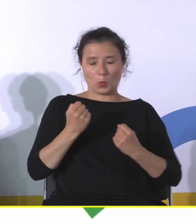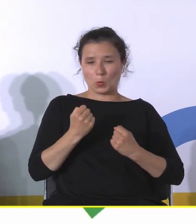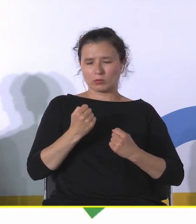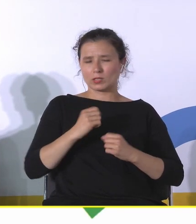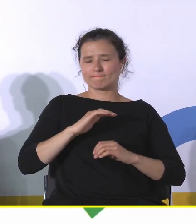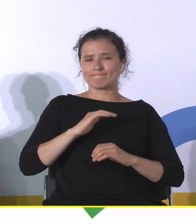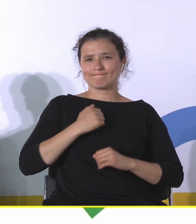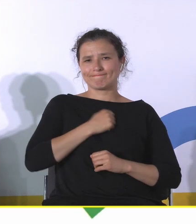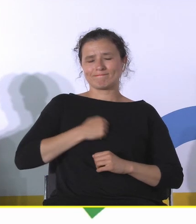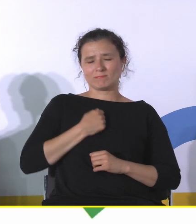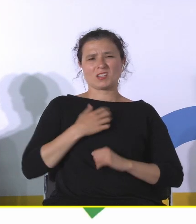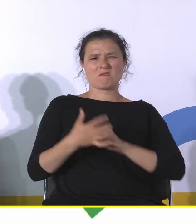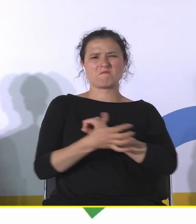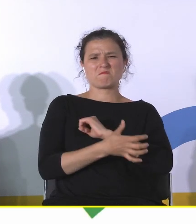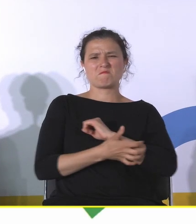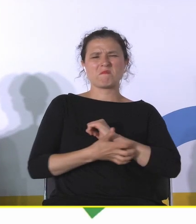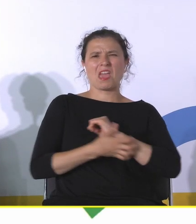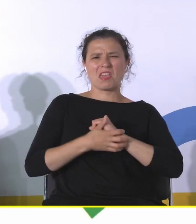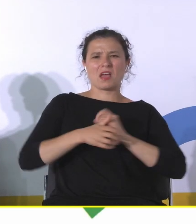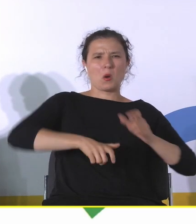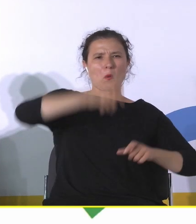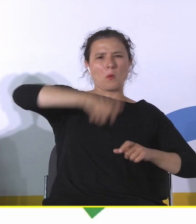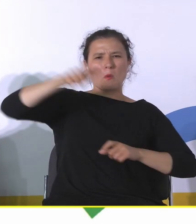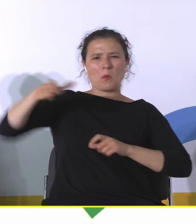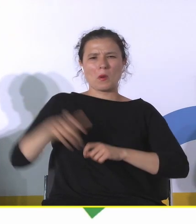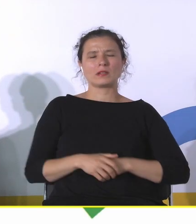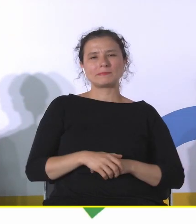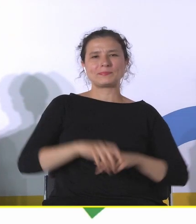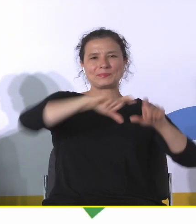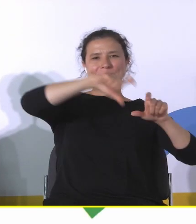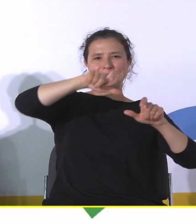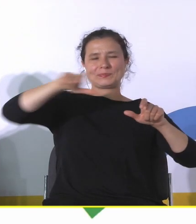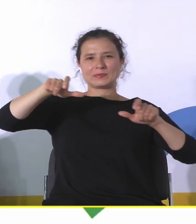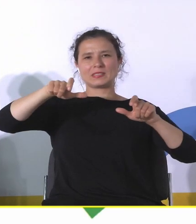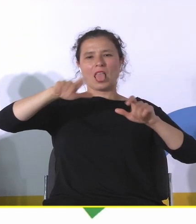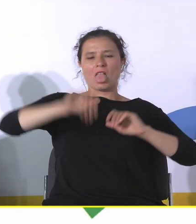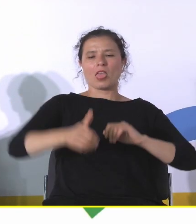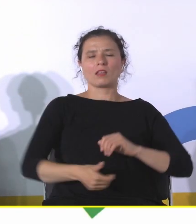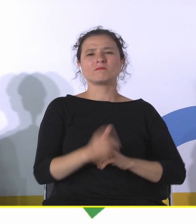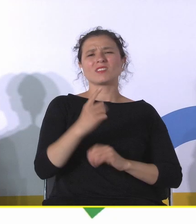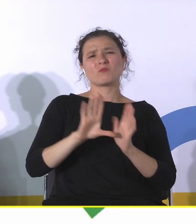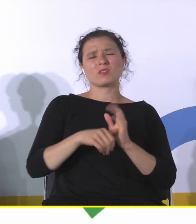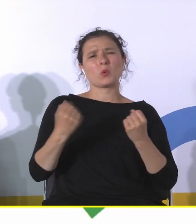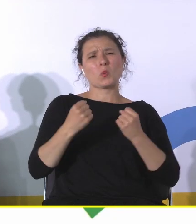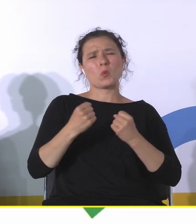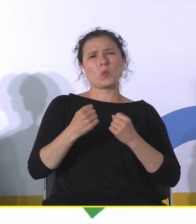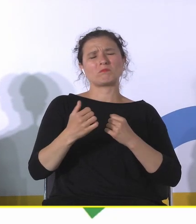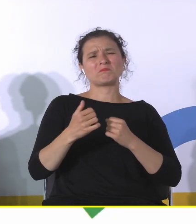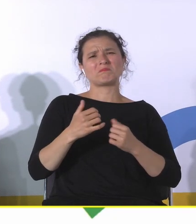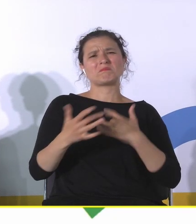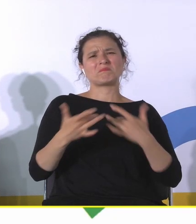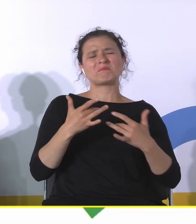bieda szyby. Czyli ta jedno z miast, które bardzo boleśnie doświadczyła transformacja w